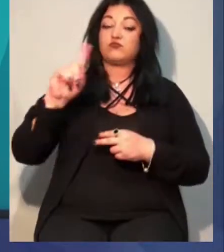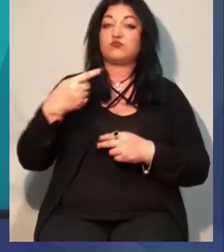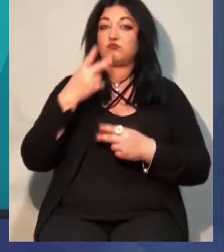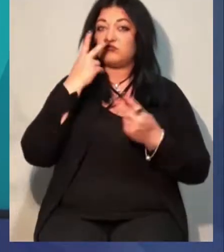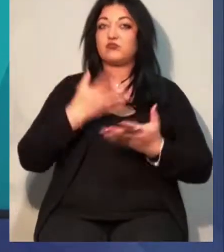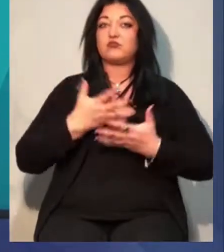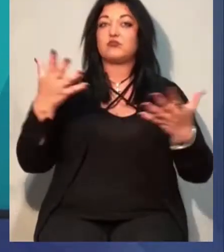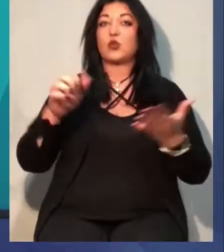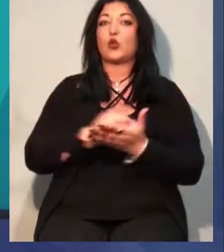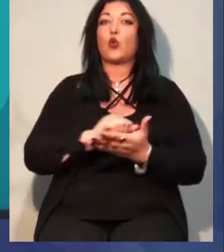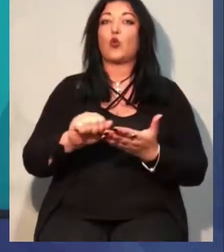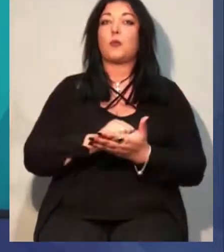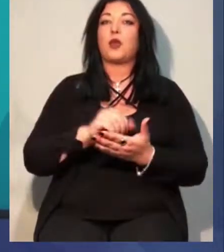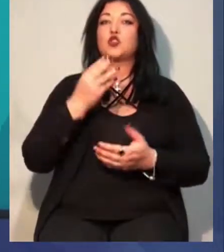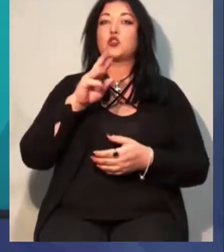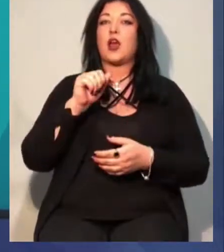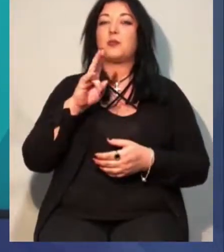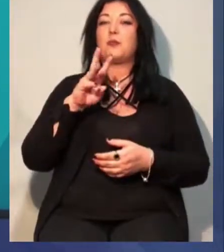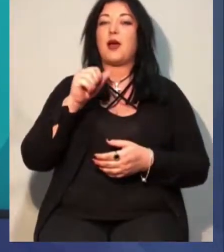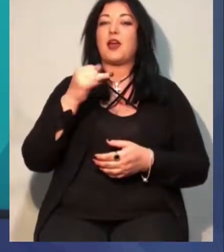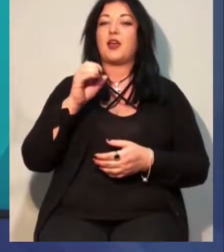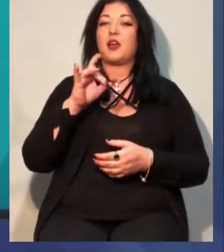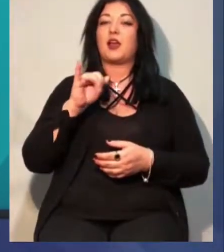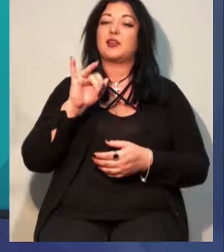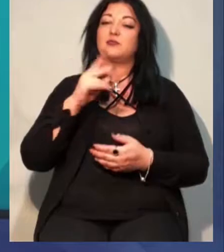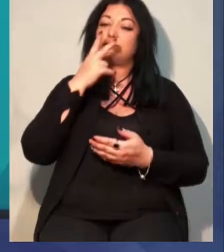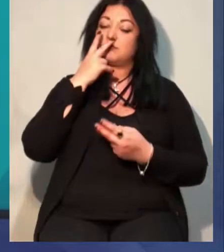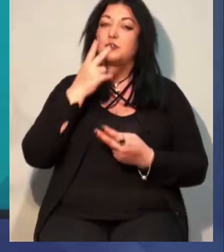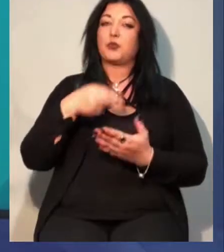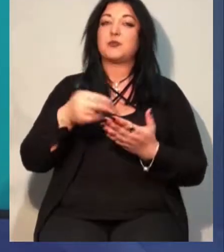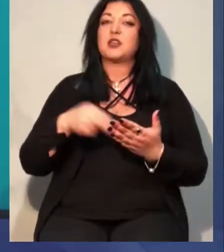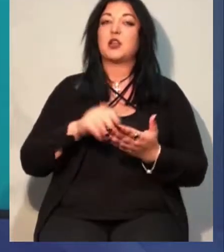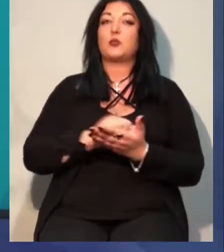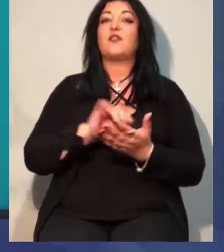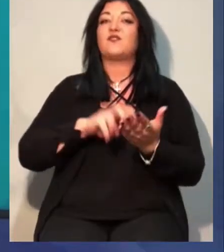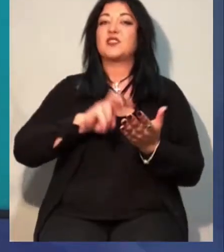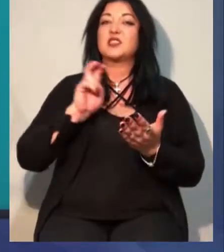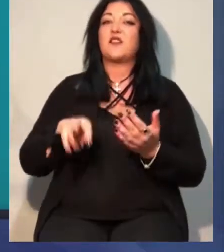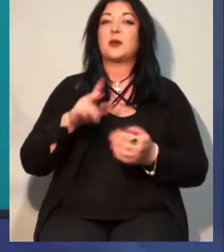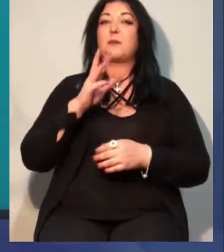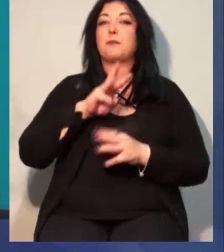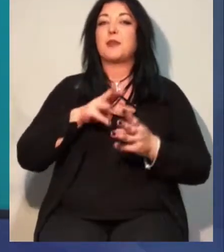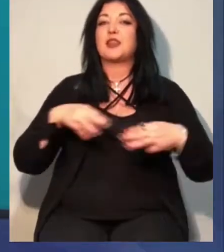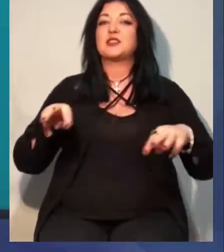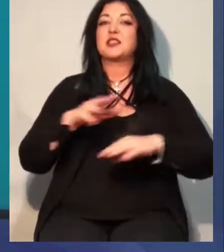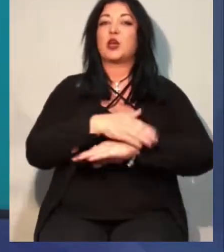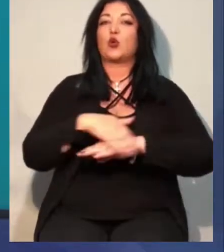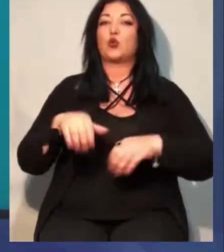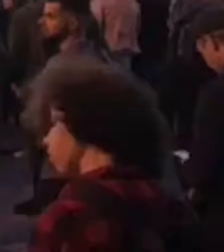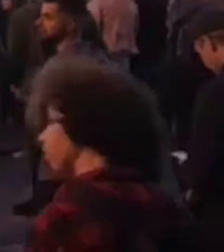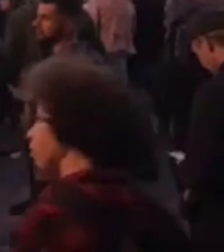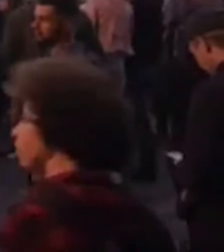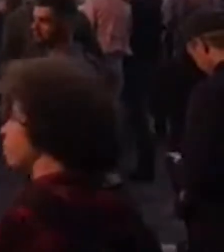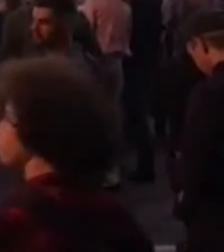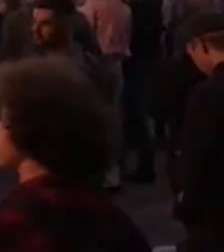формули Штанмаєра та у випадку підписання документу відставки міністра закордонних справ України та порушення проти нього